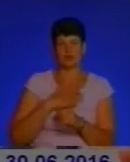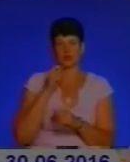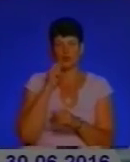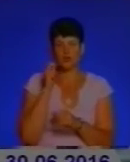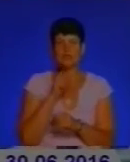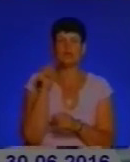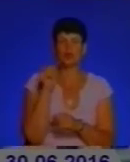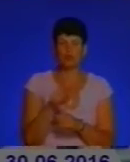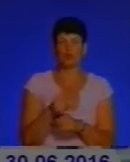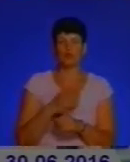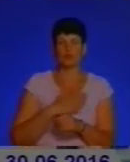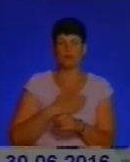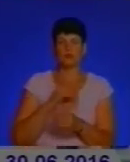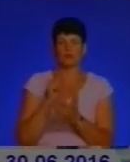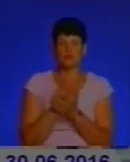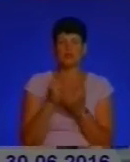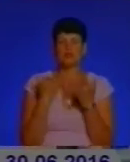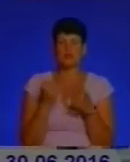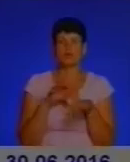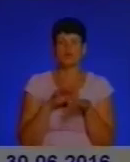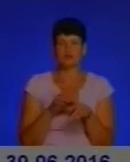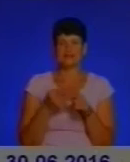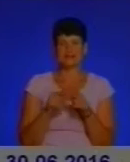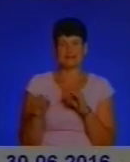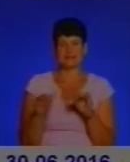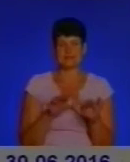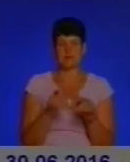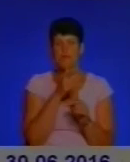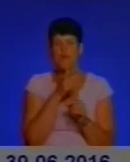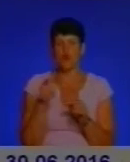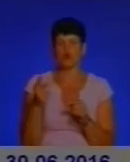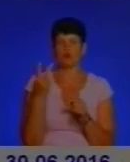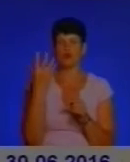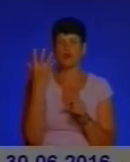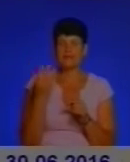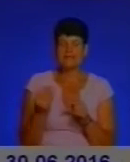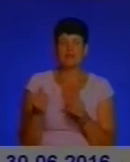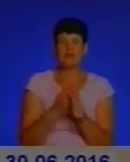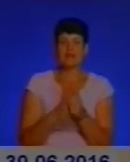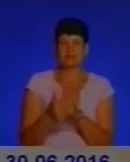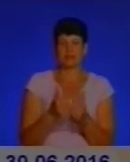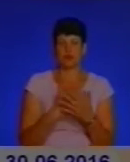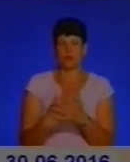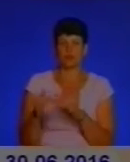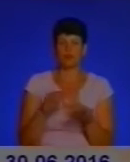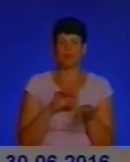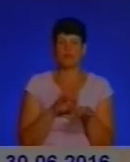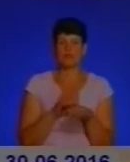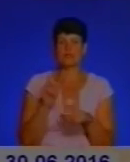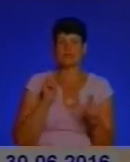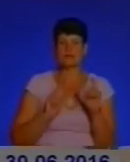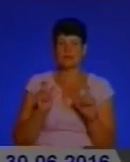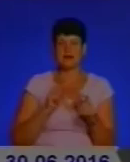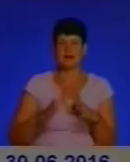саме тому ми покликані сьогодні проводити подібні заходи. Протягом двох днів лідери громадського руху проводять семінари та тренінги з військово